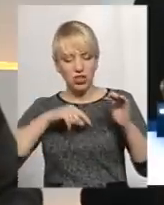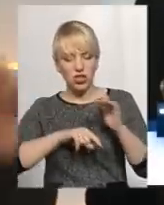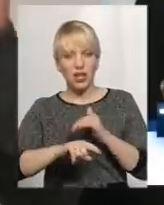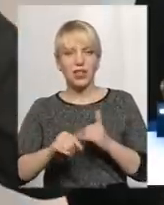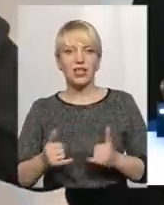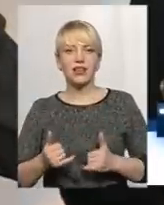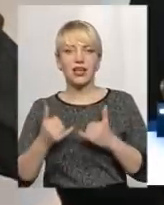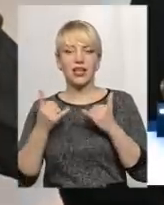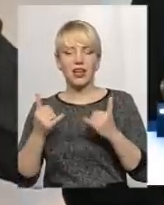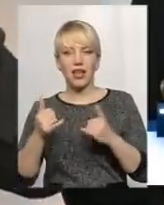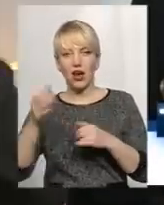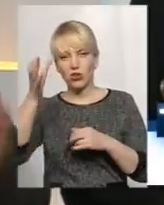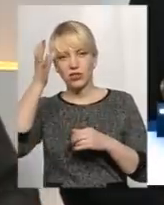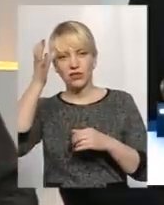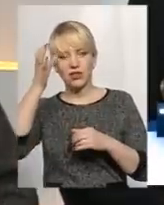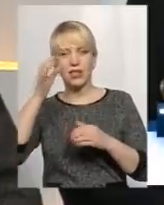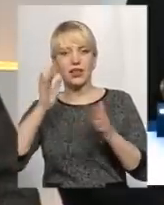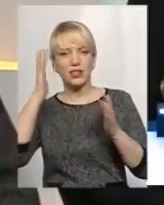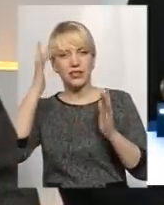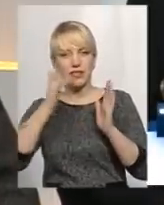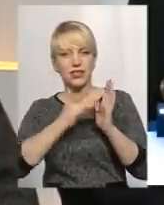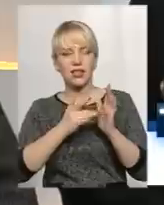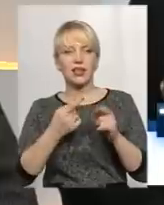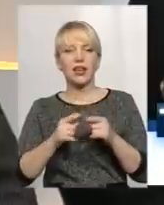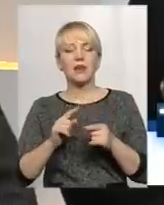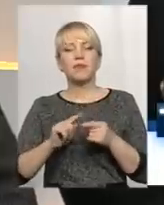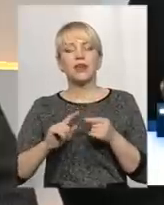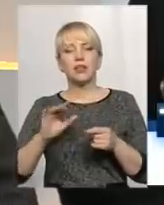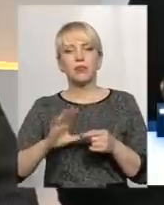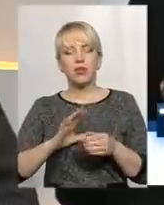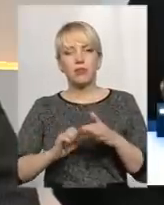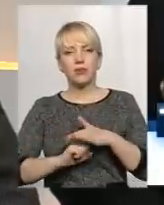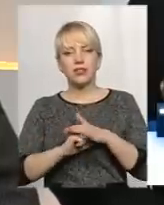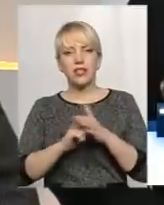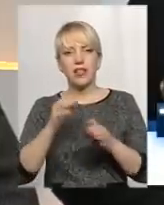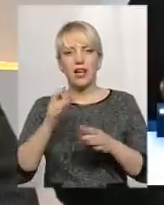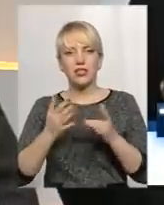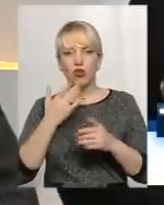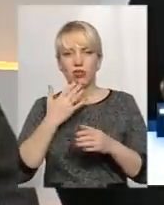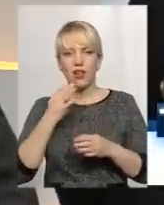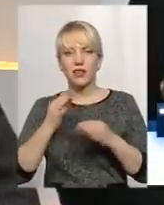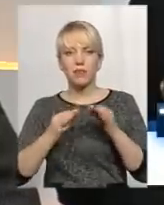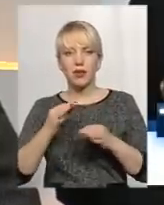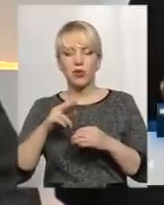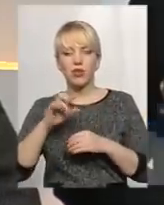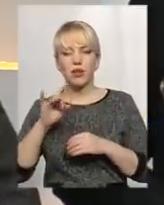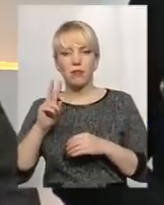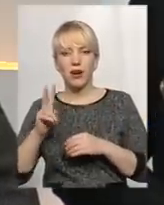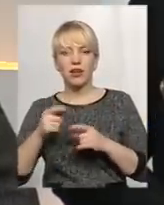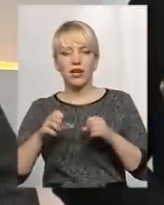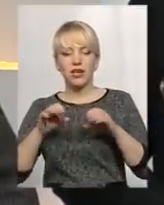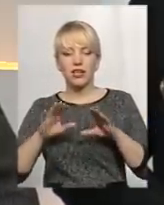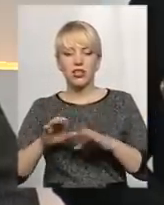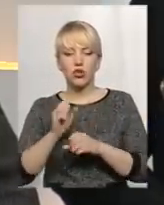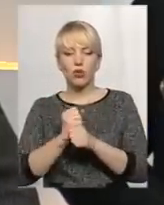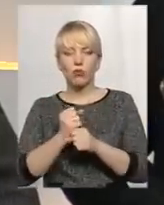стосовно рішення Науково-технічної ради. Підстава була, так, прописано, Національний природний парк Пудівський рішення робочої групи Науково-технічної